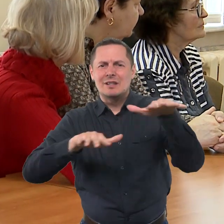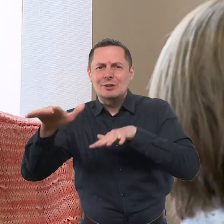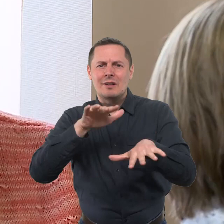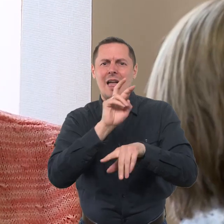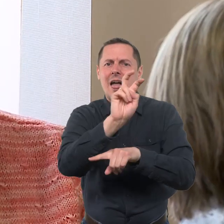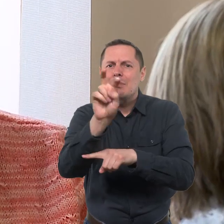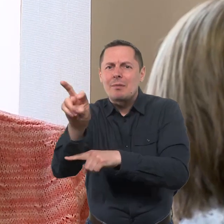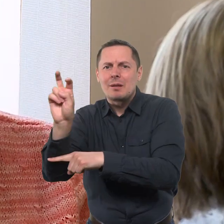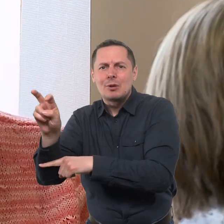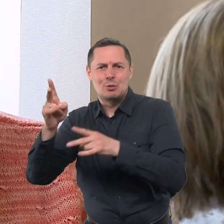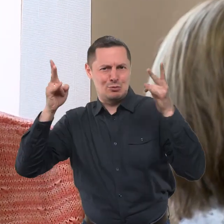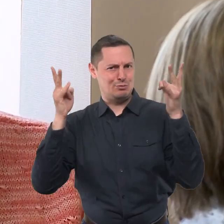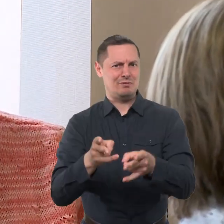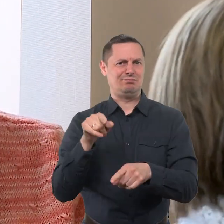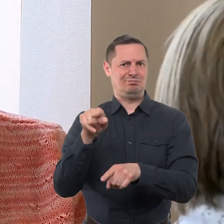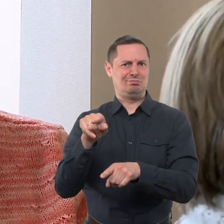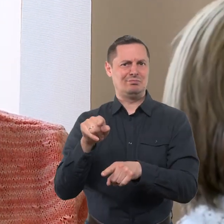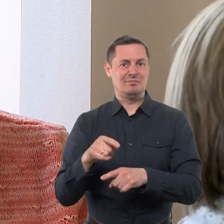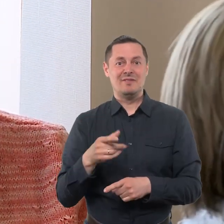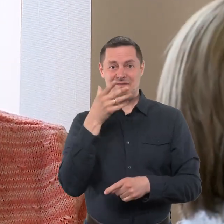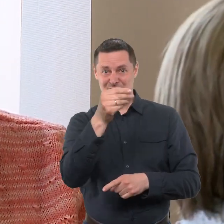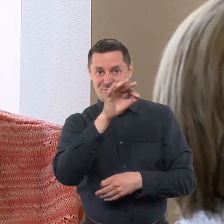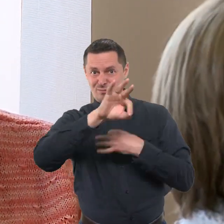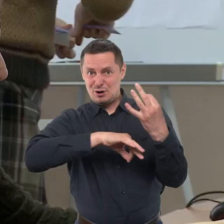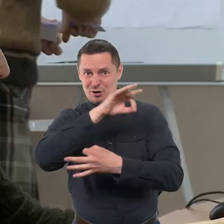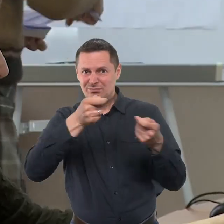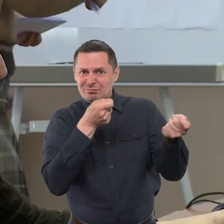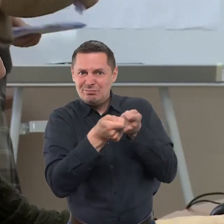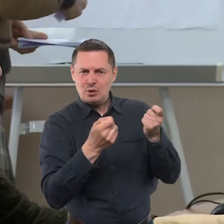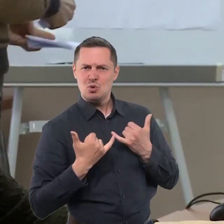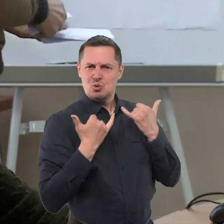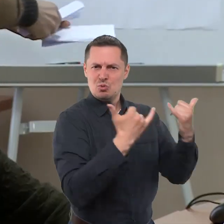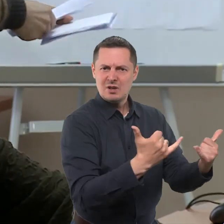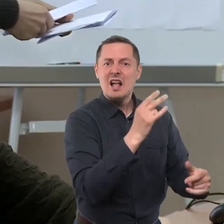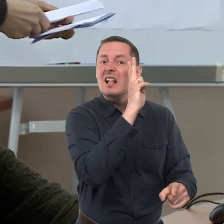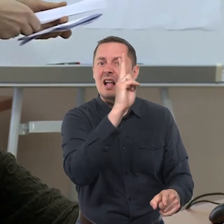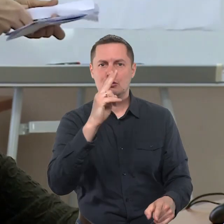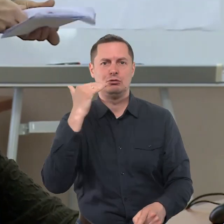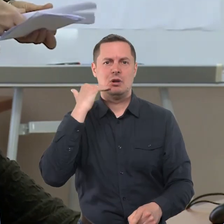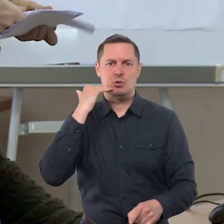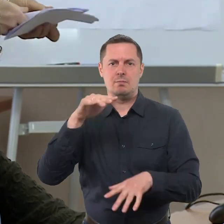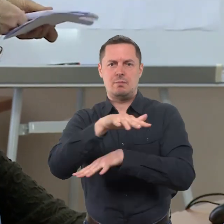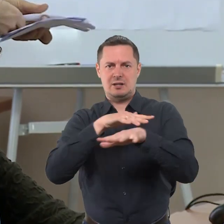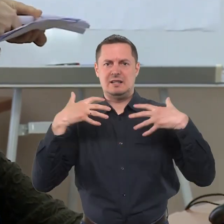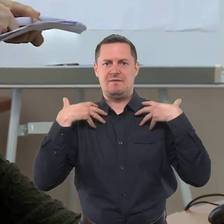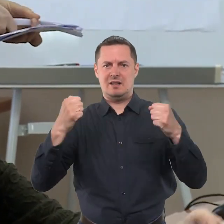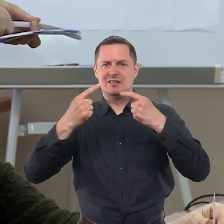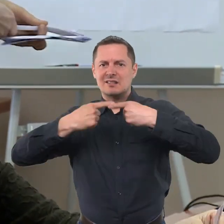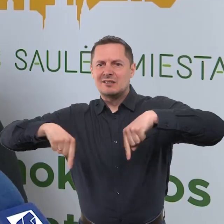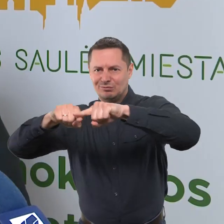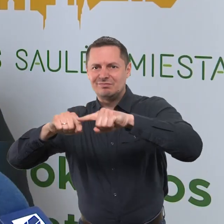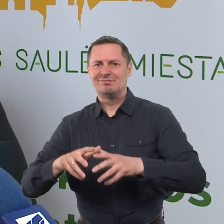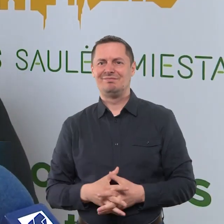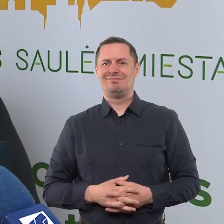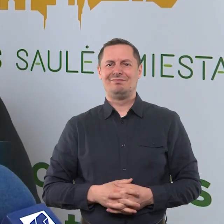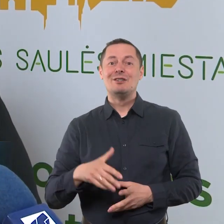praturtinančiams vykloms. Visą tai organizuodami savus projektus, tengiasi suteikti Šiauliu visuomenės sveikatos biuras. Šiuo